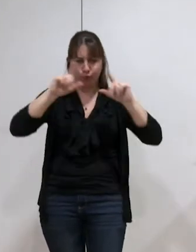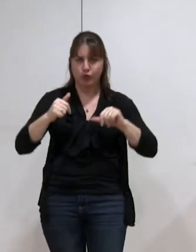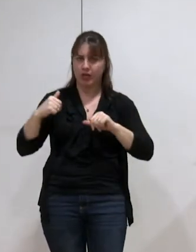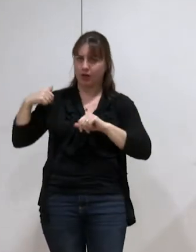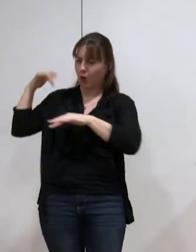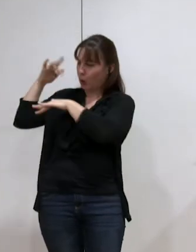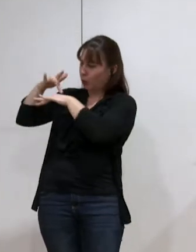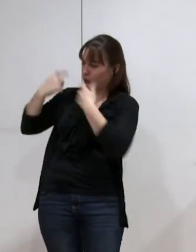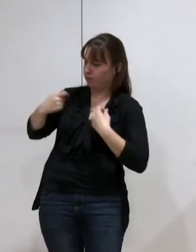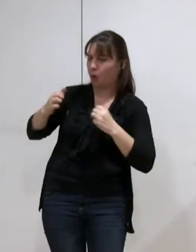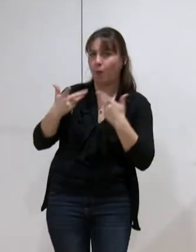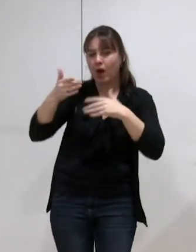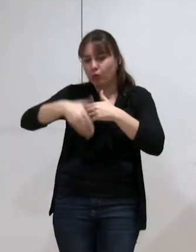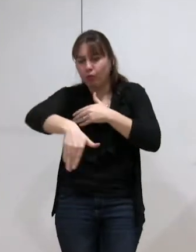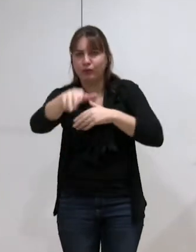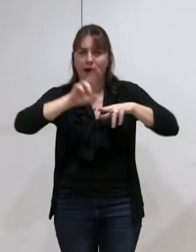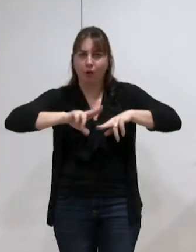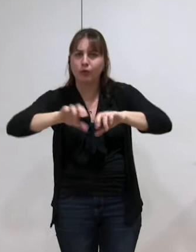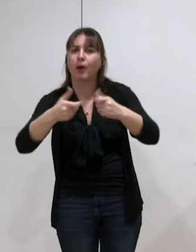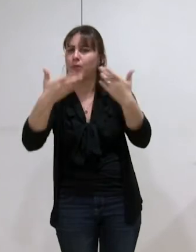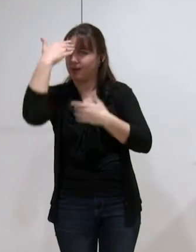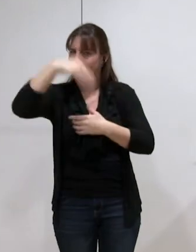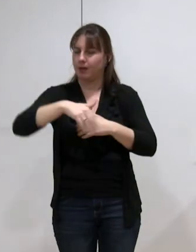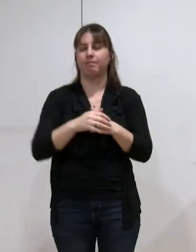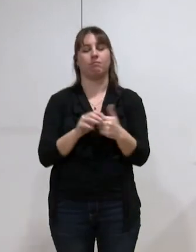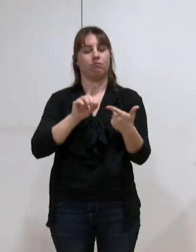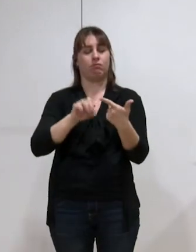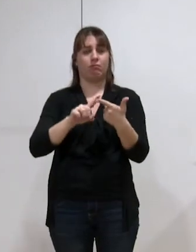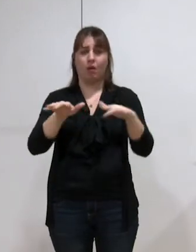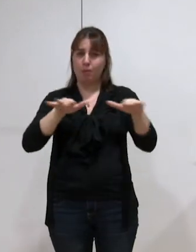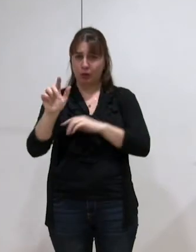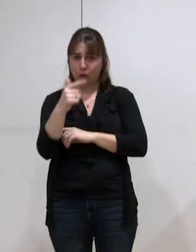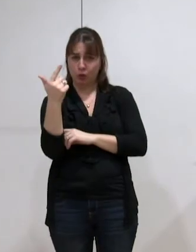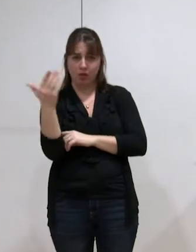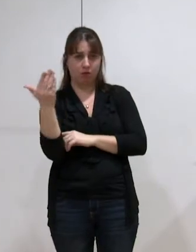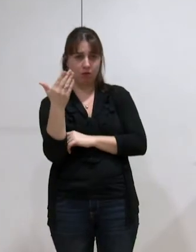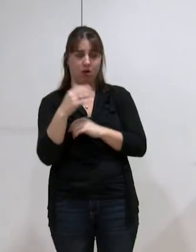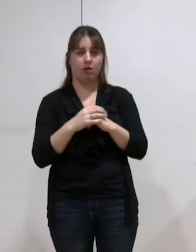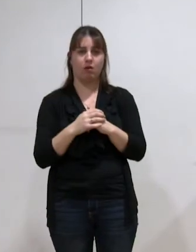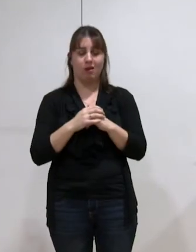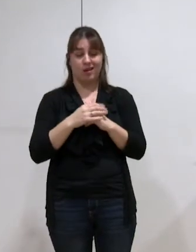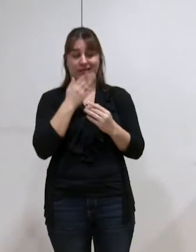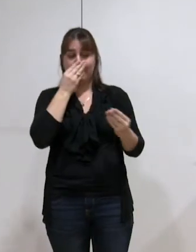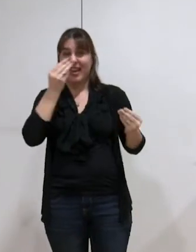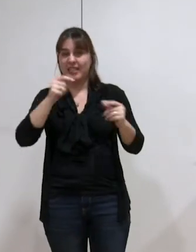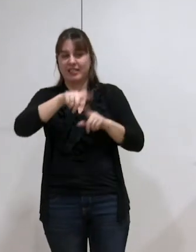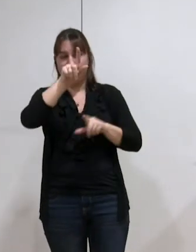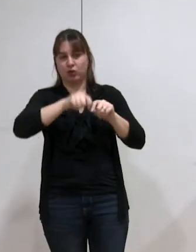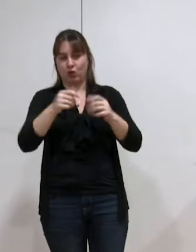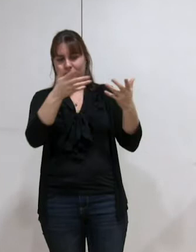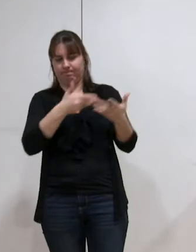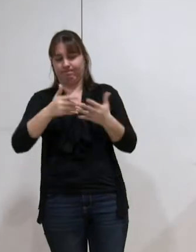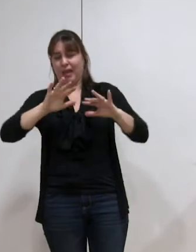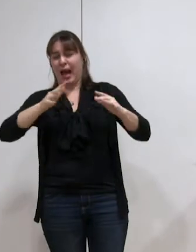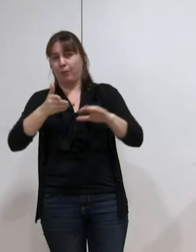ou ce que va coûter l'entretien des chaussées. Et puis la seconde méthode consiste à estimer, et tout le problème est là, le